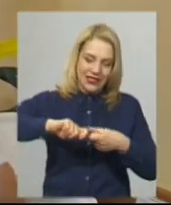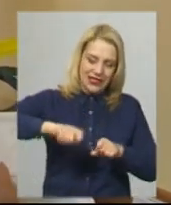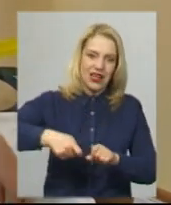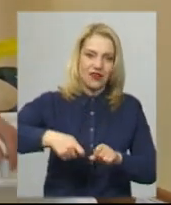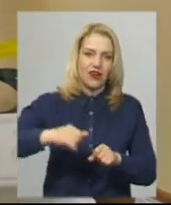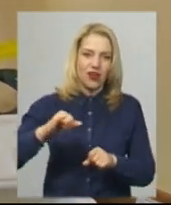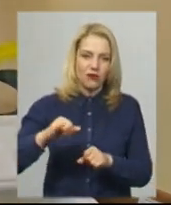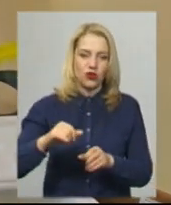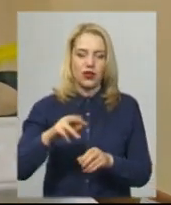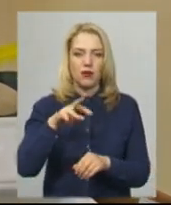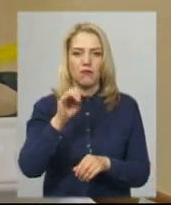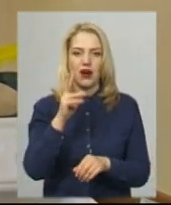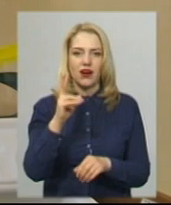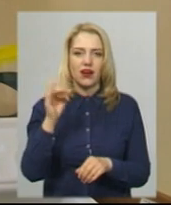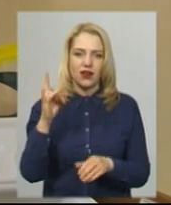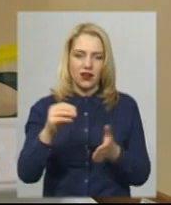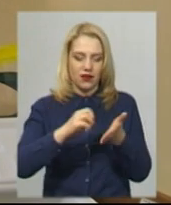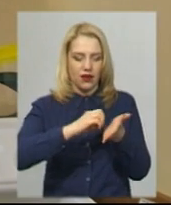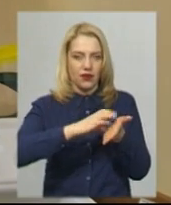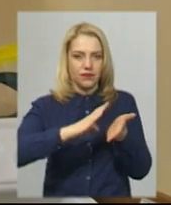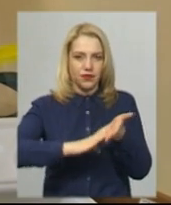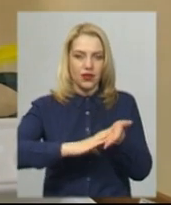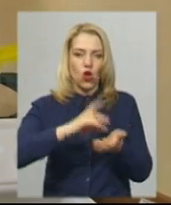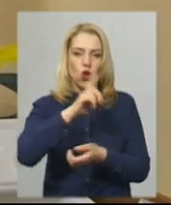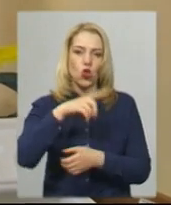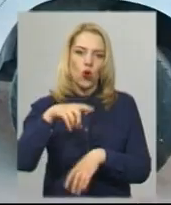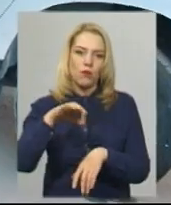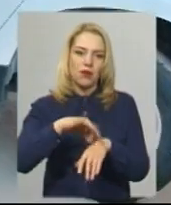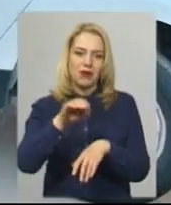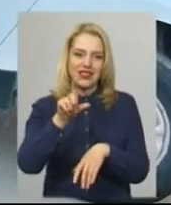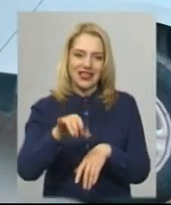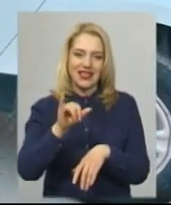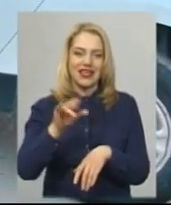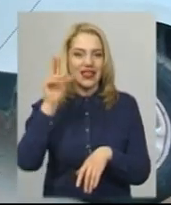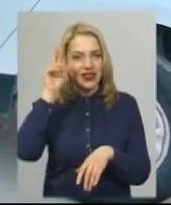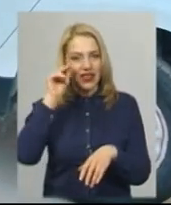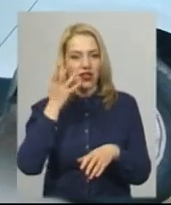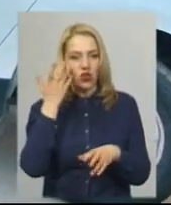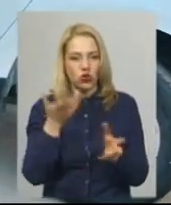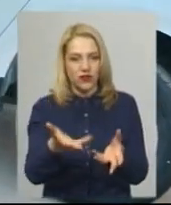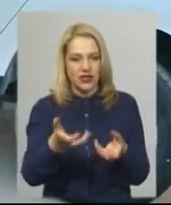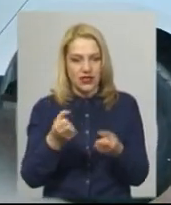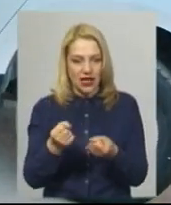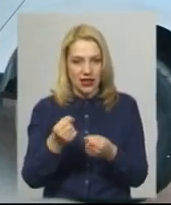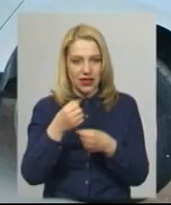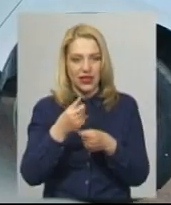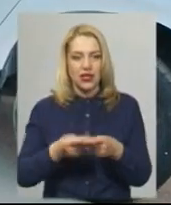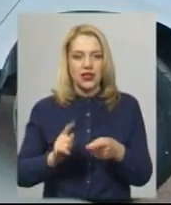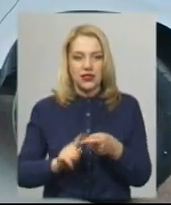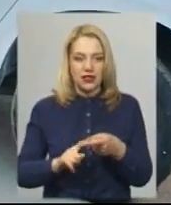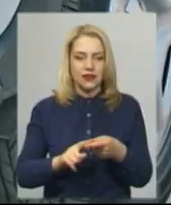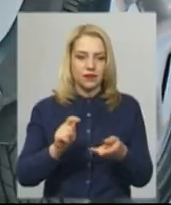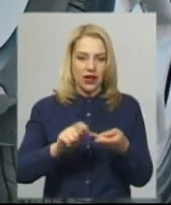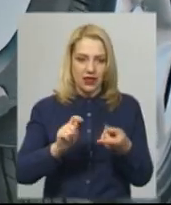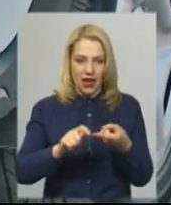маркером вказуємо номер пацієнта та дату забору матеріалу. 40 років працює водієм, з яких 10 – у лікарні